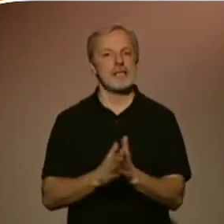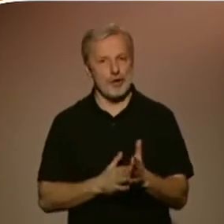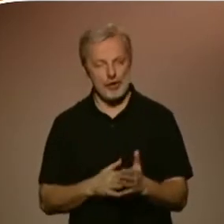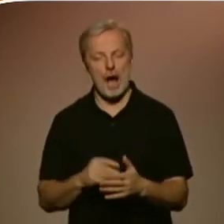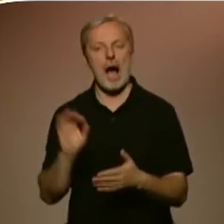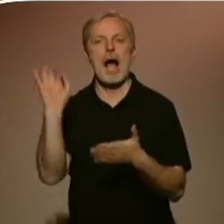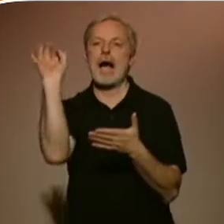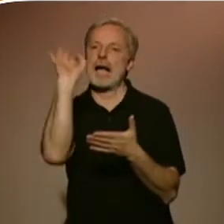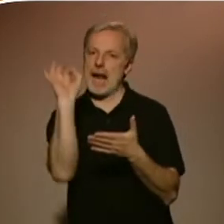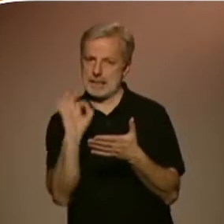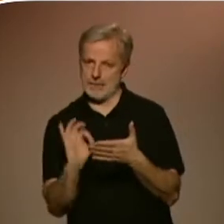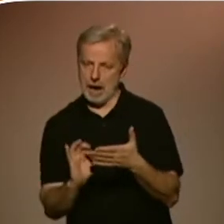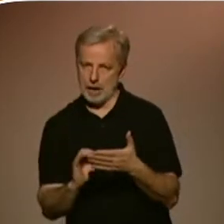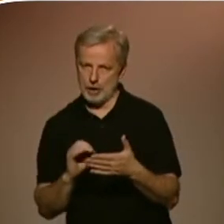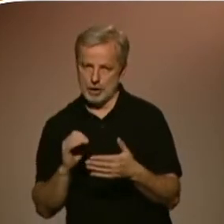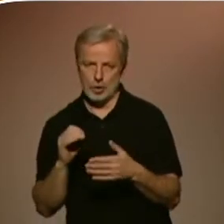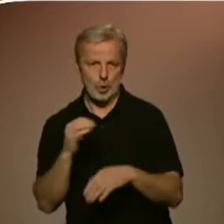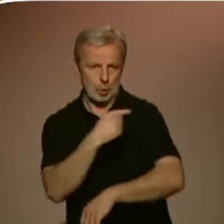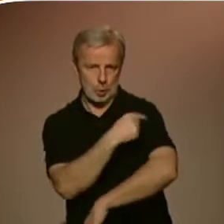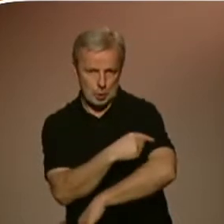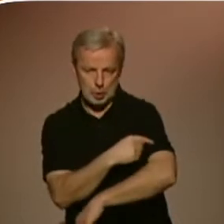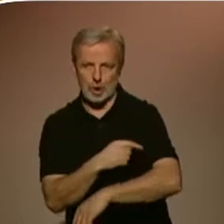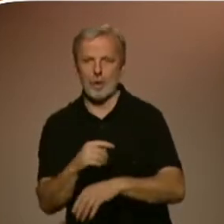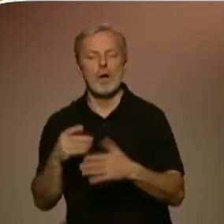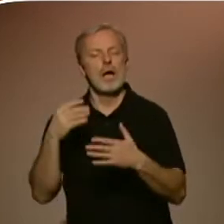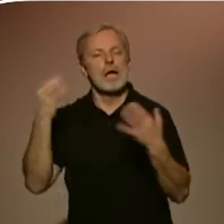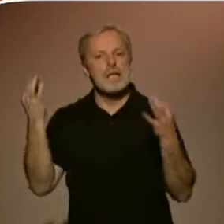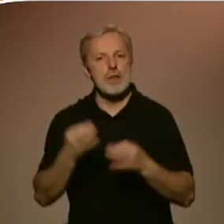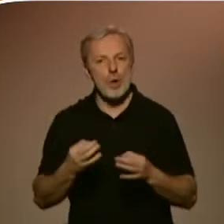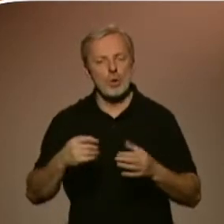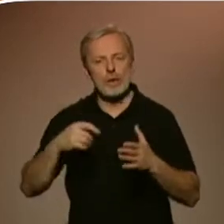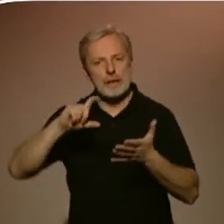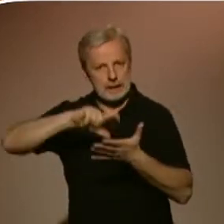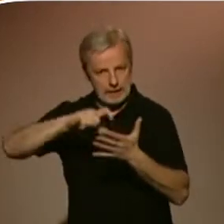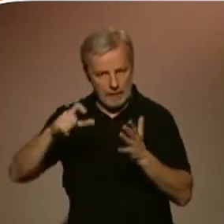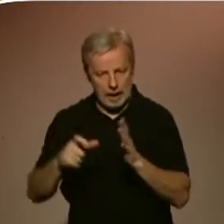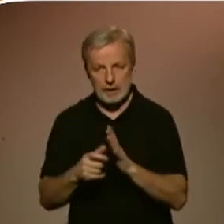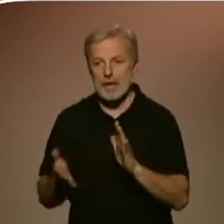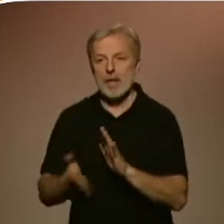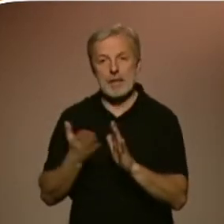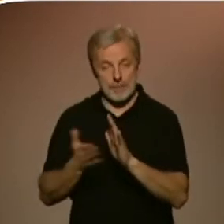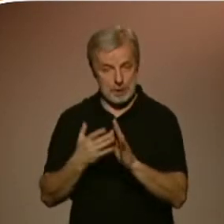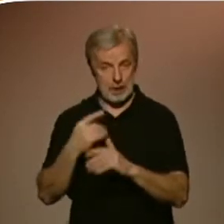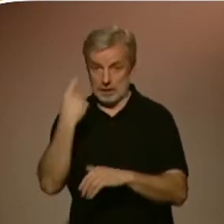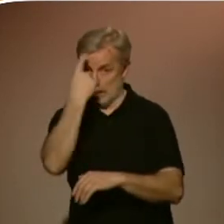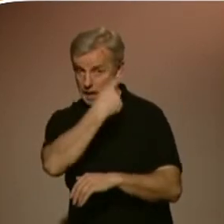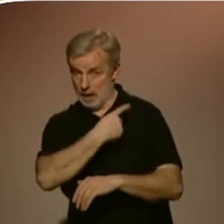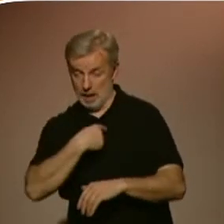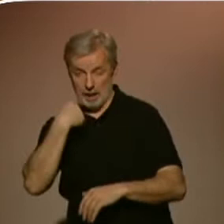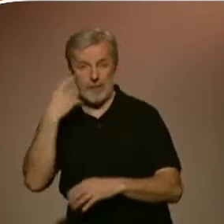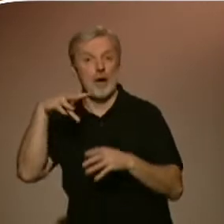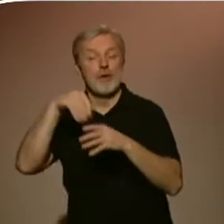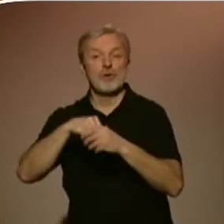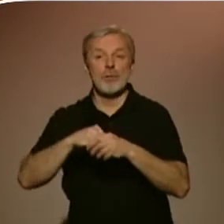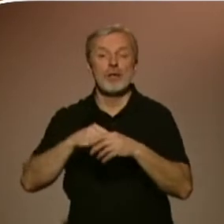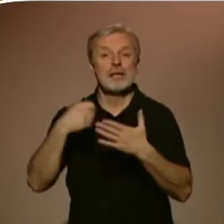až takový nadstupeň a začíná se kresbou jednoduchých geometrických tvarů. Protože když si vezmete třeba portrét, tak ten je taky složený z jednoduchých geometrických